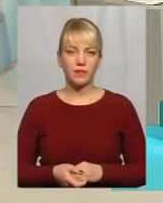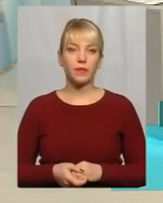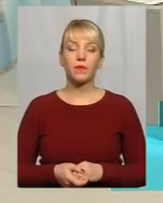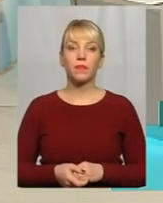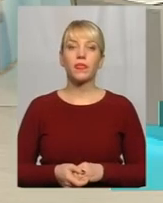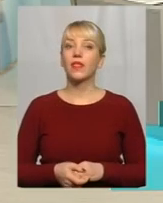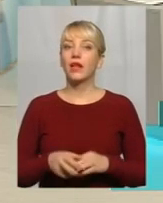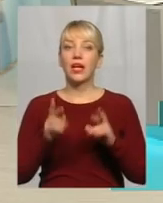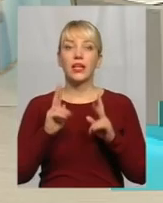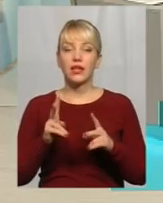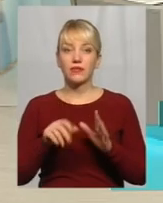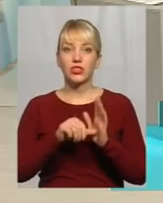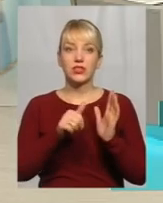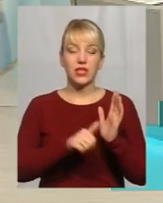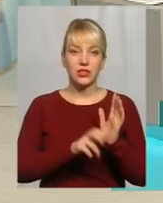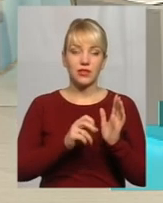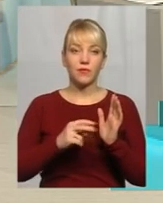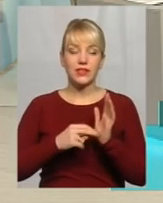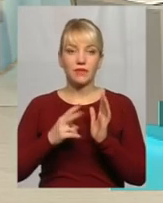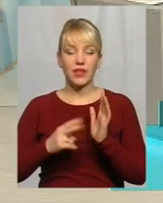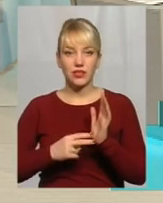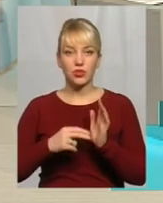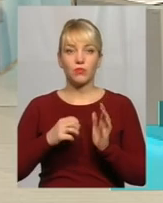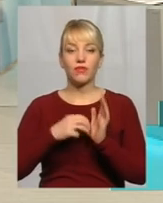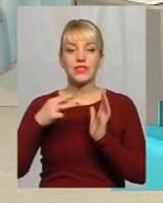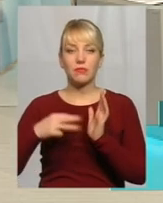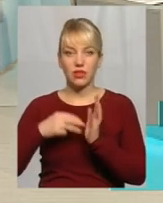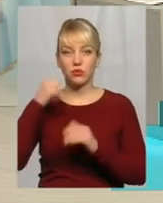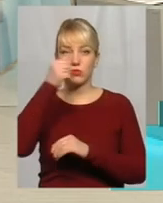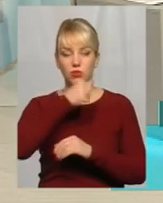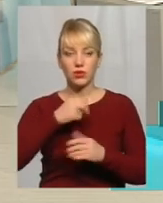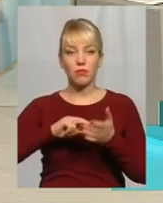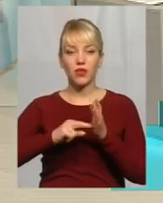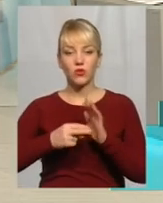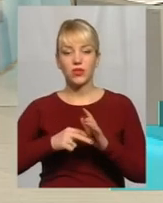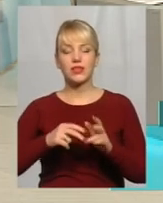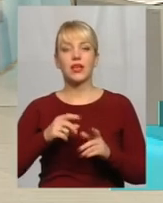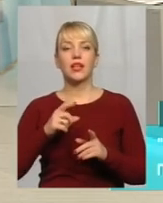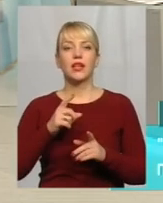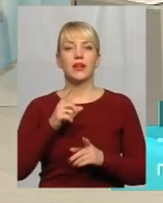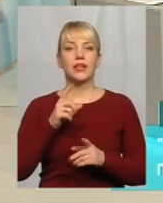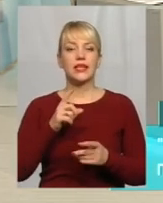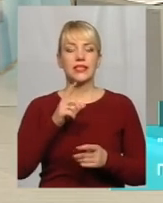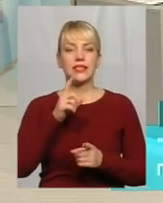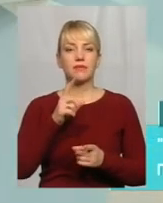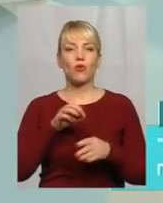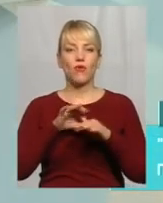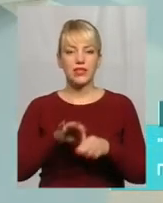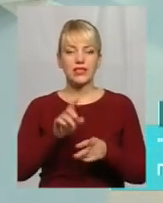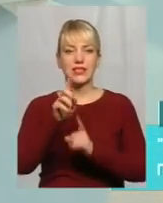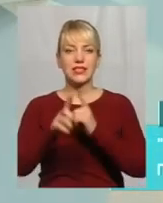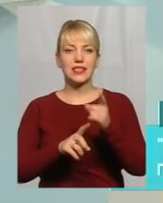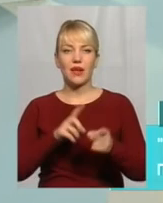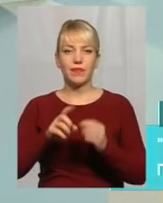як і в 2017-2018 році планується провести заміну мереж